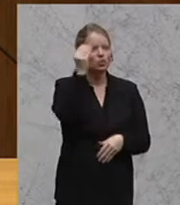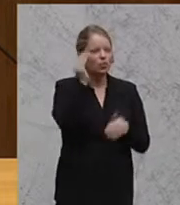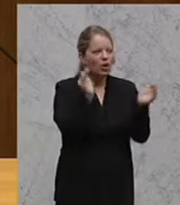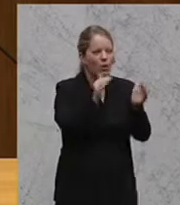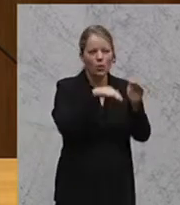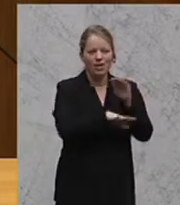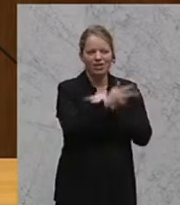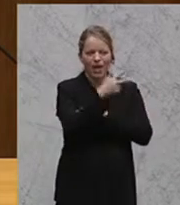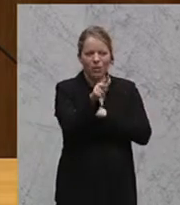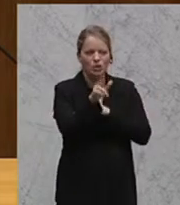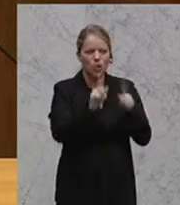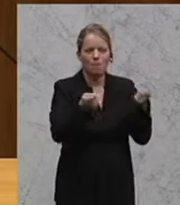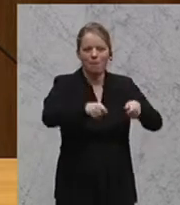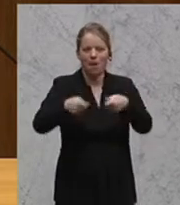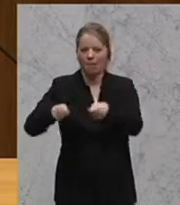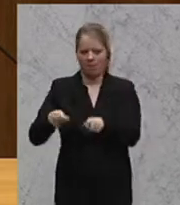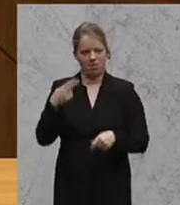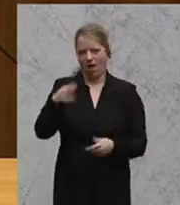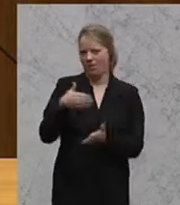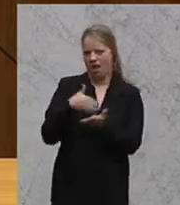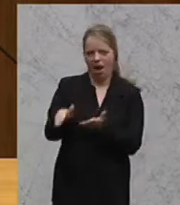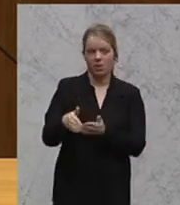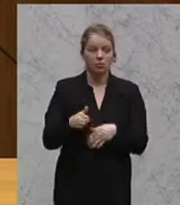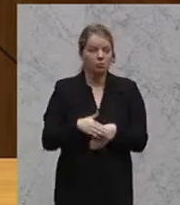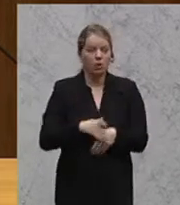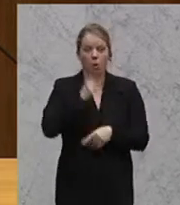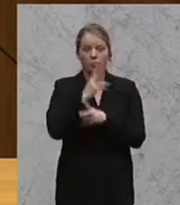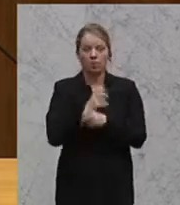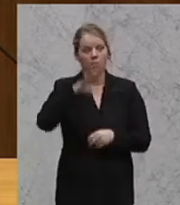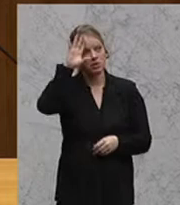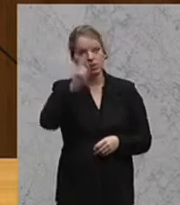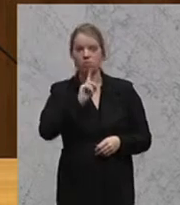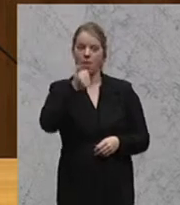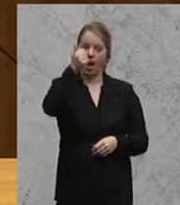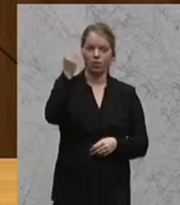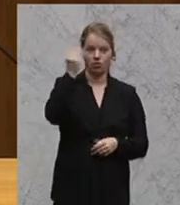absolut abzulehnen, weil da gibt es in Oberösterreich Bezirke, wo es nur eine Schule geben würde.